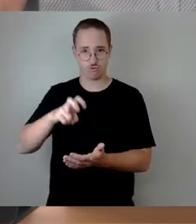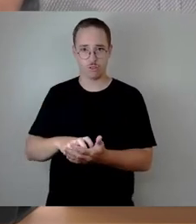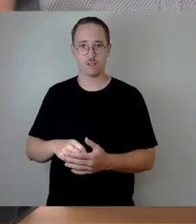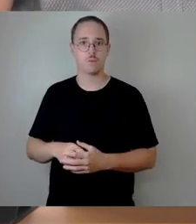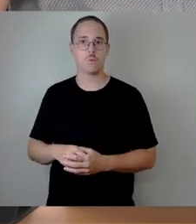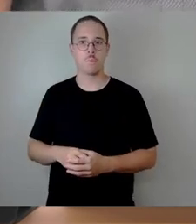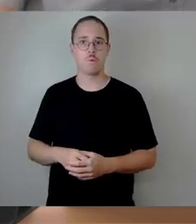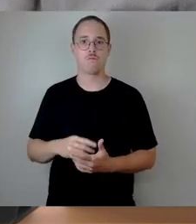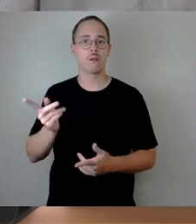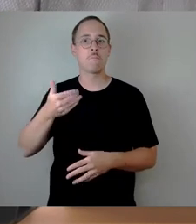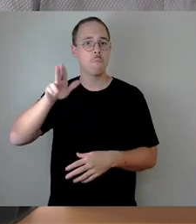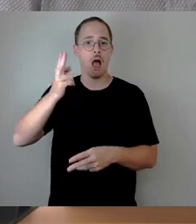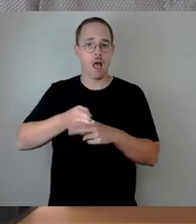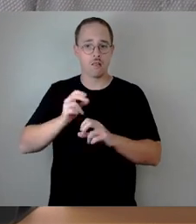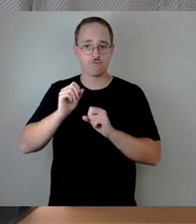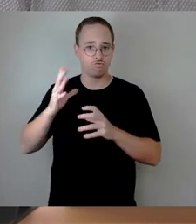eine Mehrheit hat, dann ist es durch.